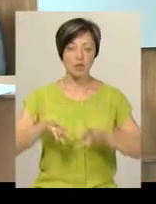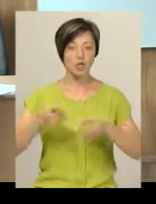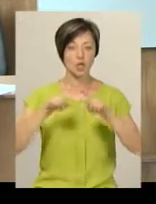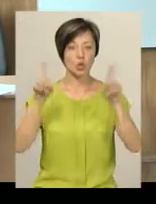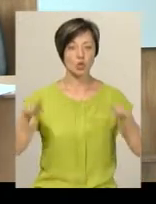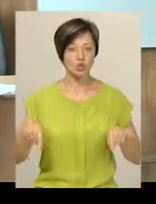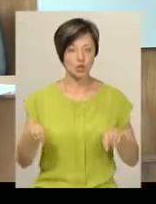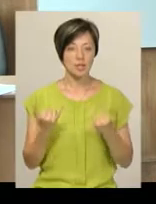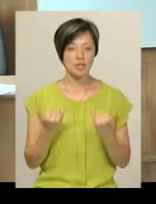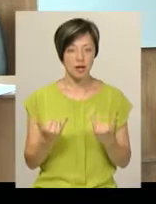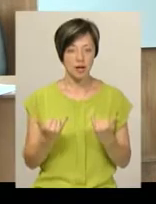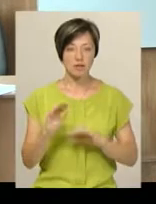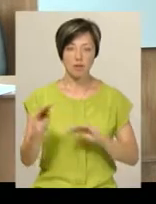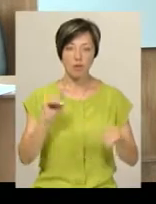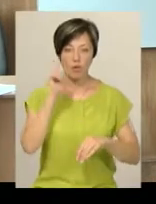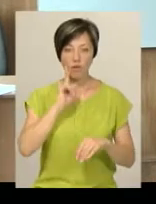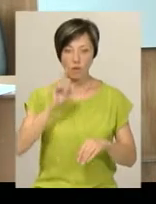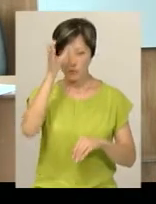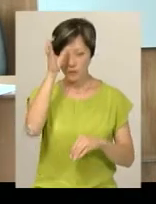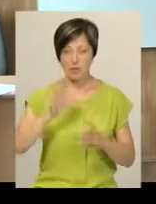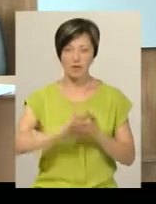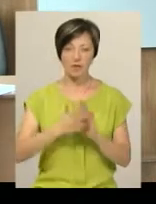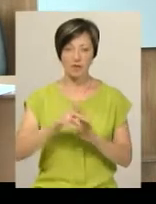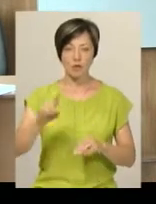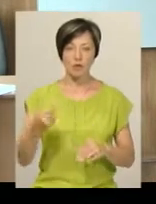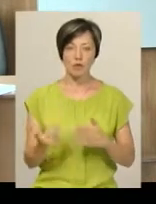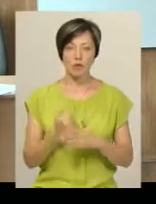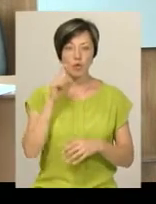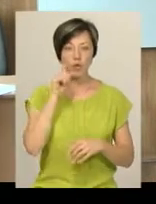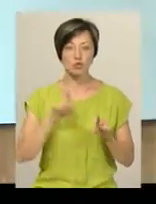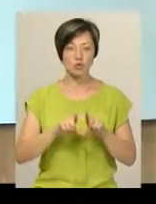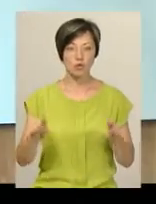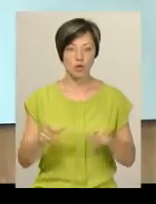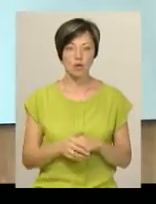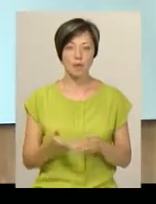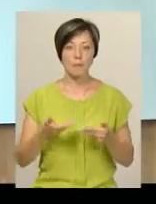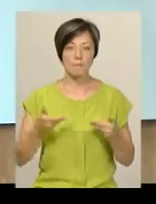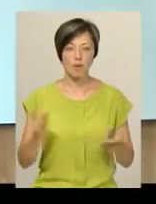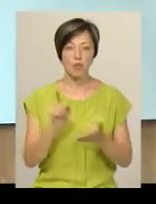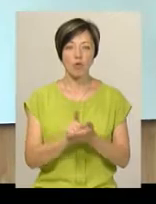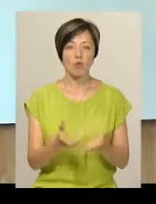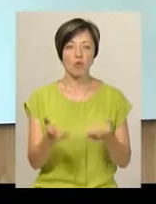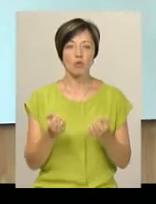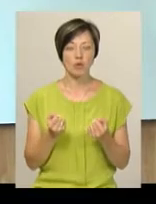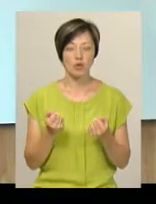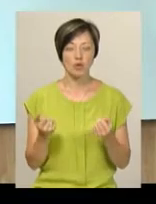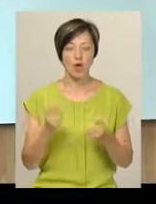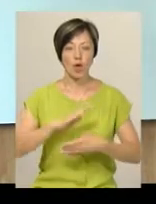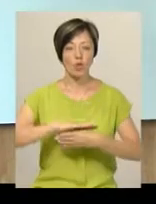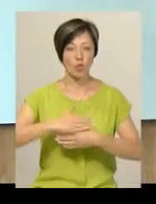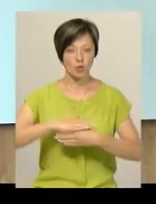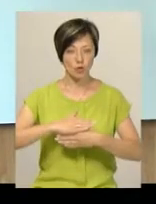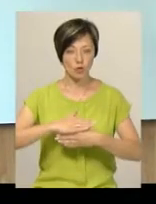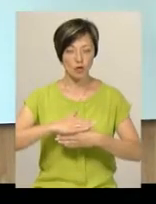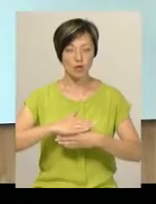облаштовуємо комфортне освітнє середовище відповідно до вимог нової української школи. Ми повинні отримати ноутбуки,